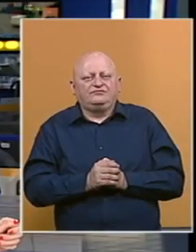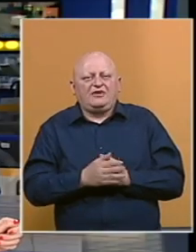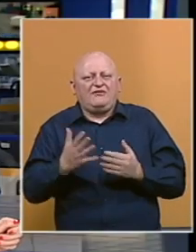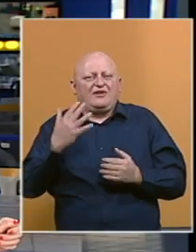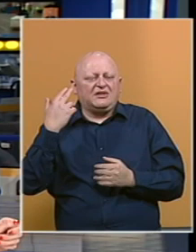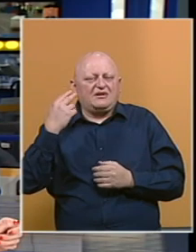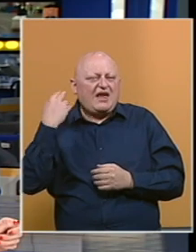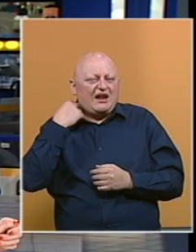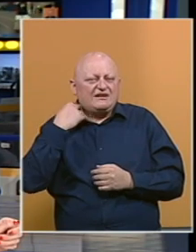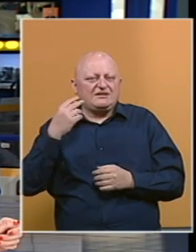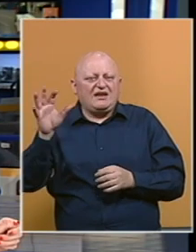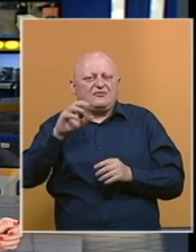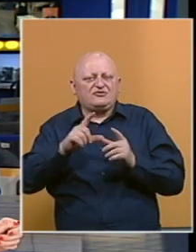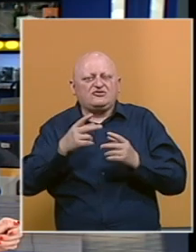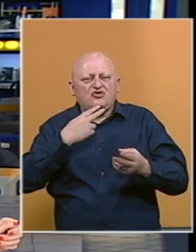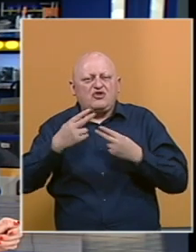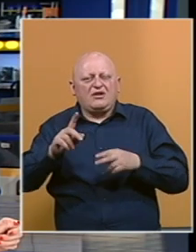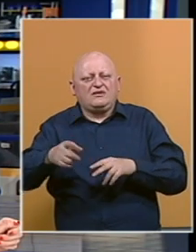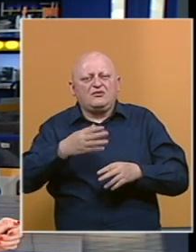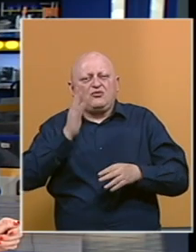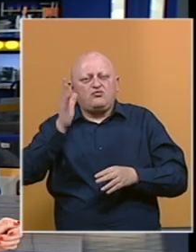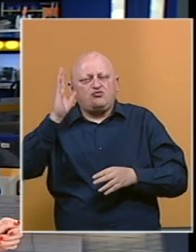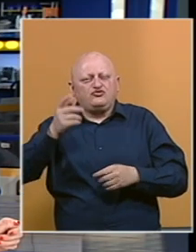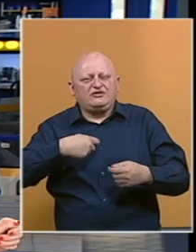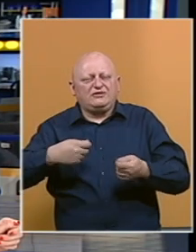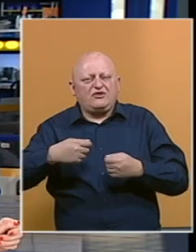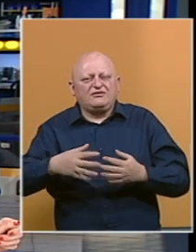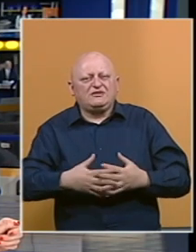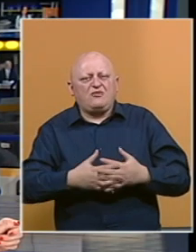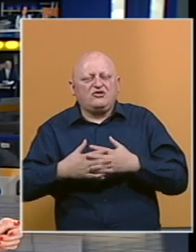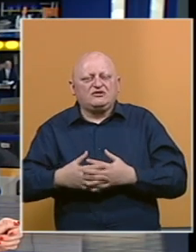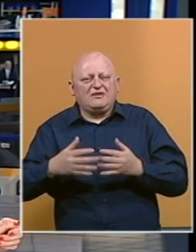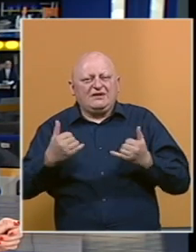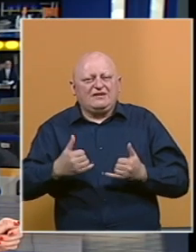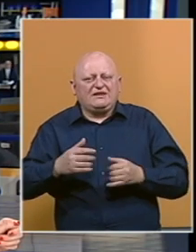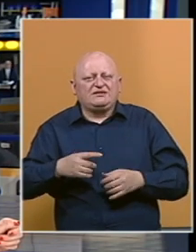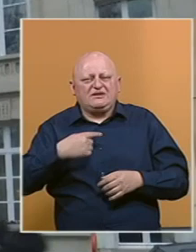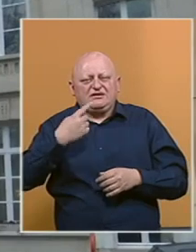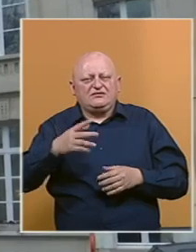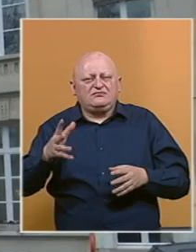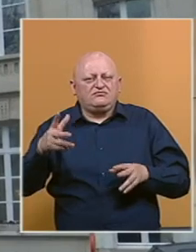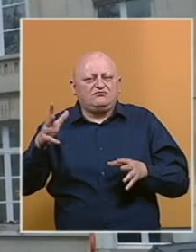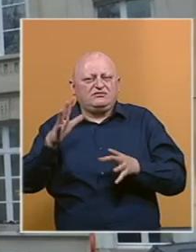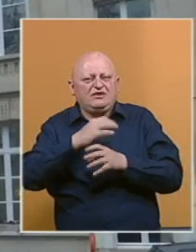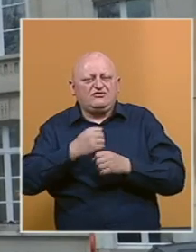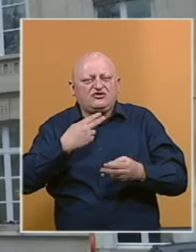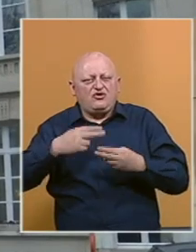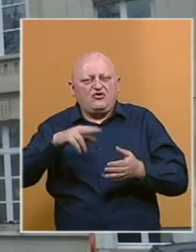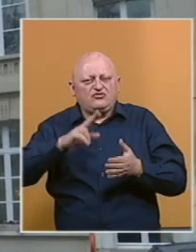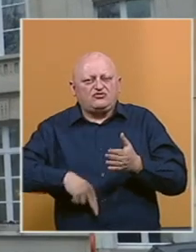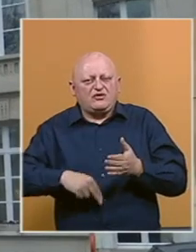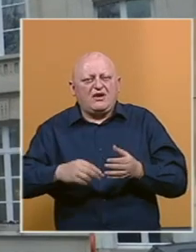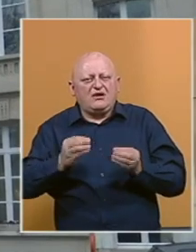Velika Britanija i Evropska unija dogovorili nastavak pregovora o budućim trgovinskim odnosima. Danas je isticao dogovoreni rok za